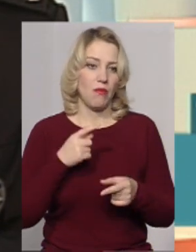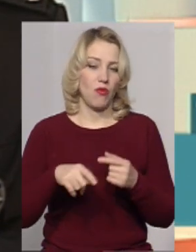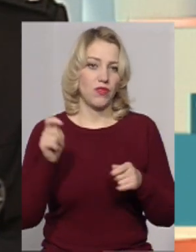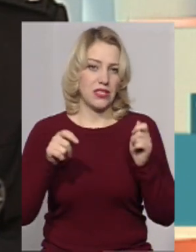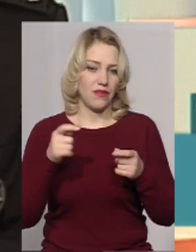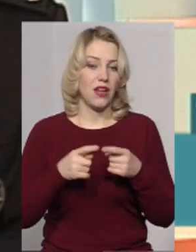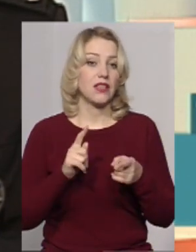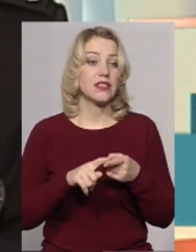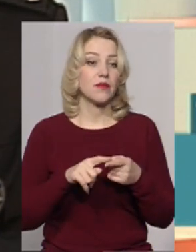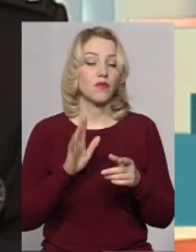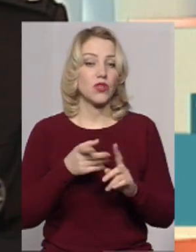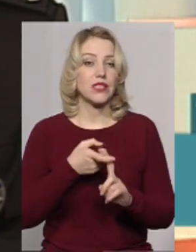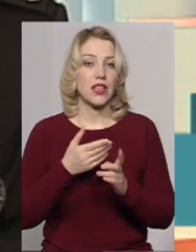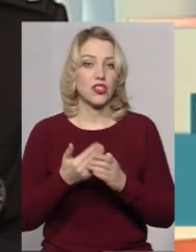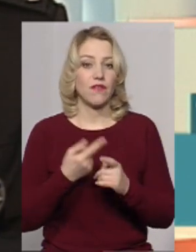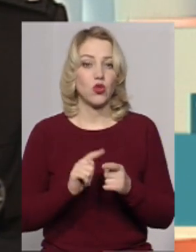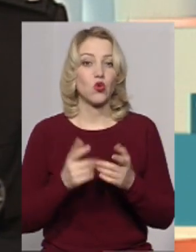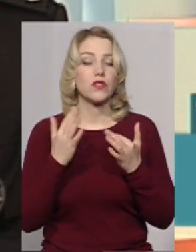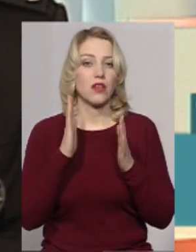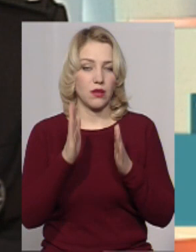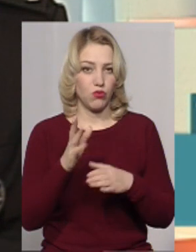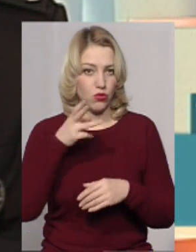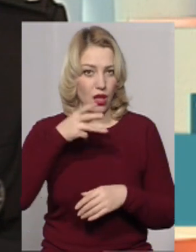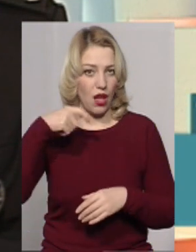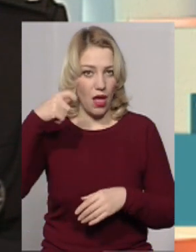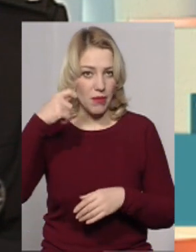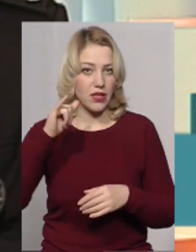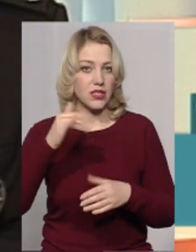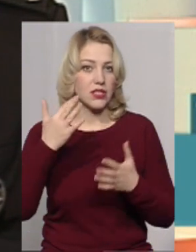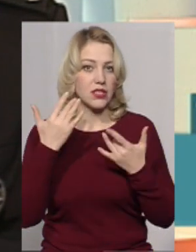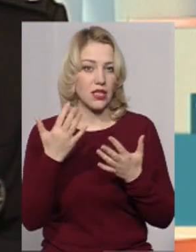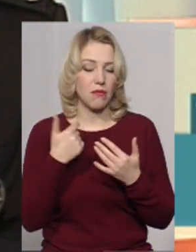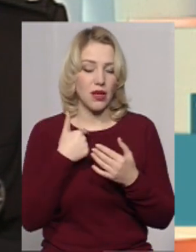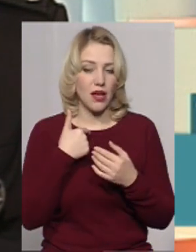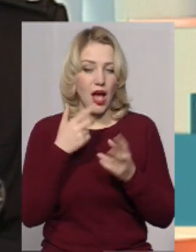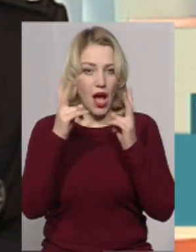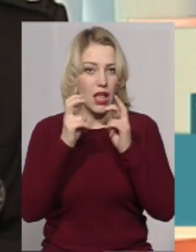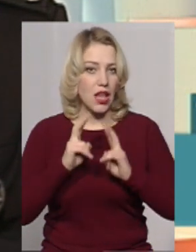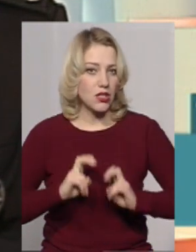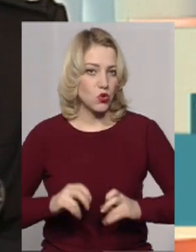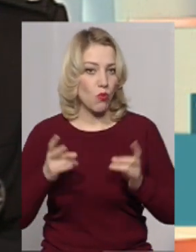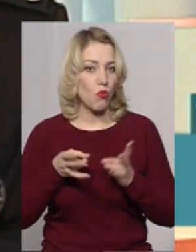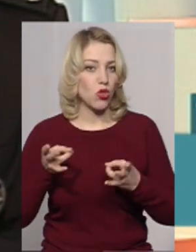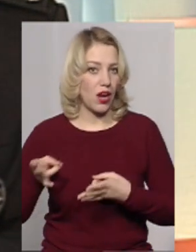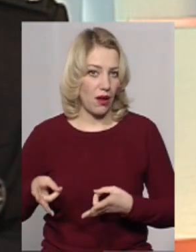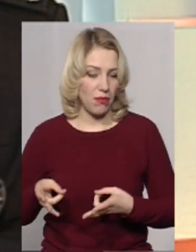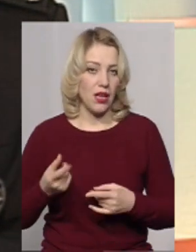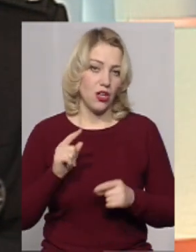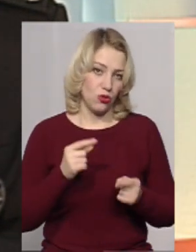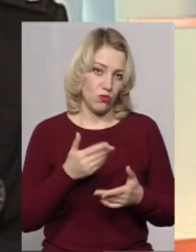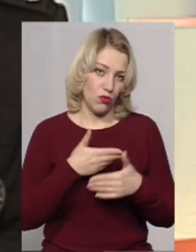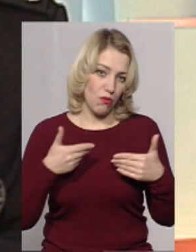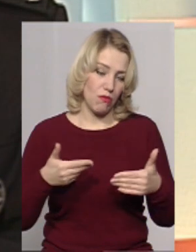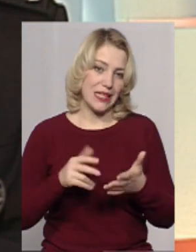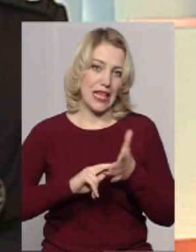це буде залежати від того, скільки буде камер, і в першу чергу ми аналізуємо потреби. Тому ми